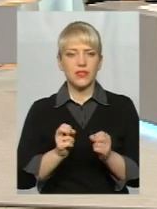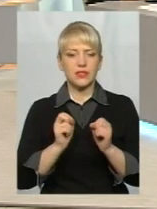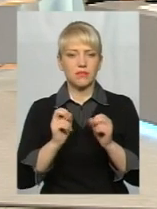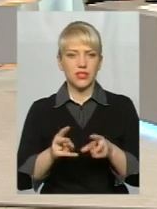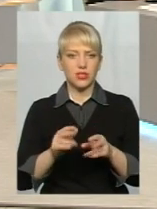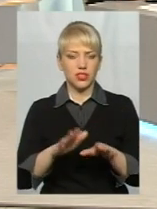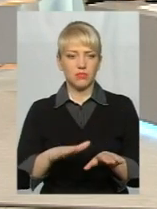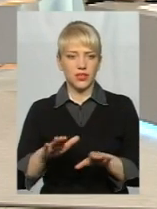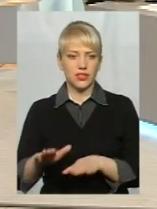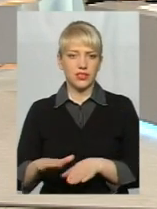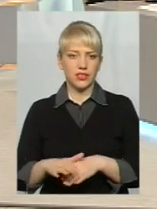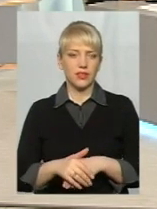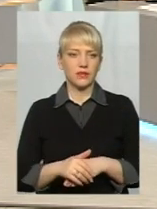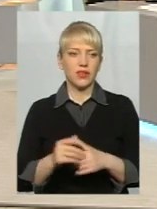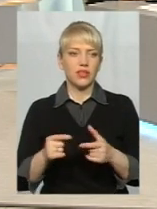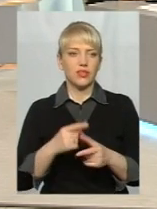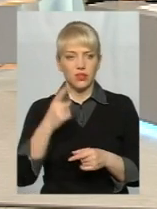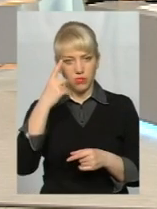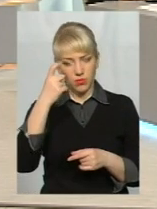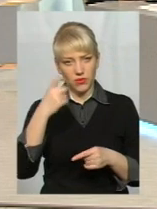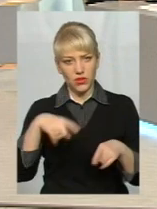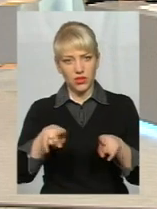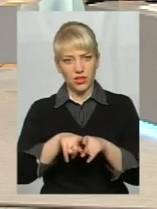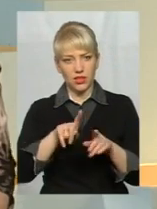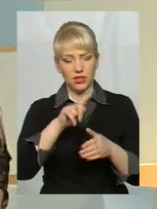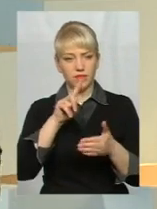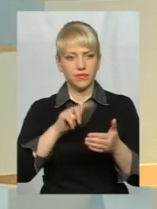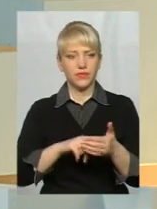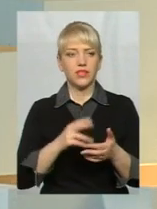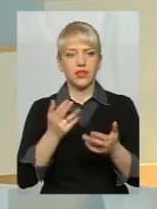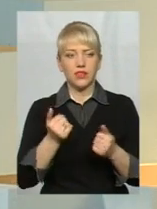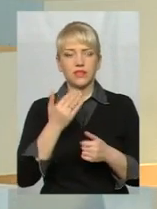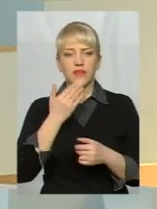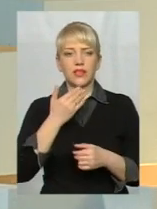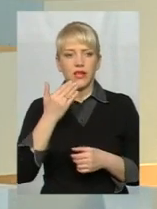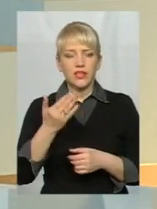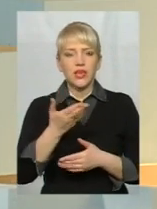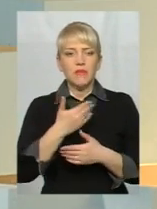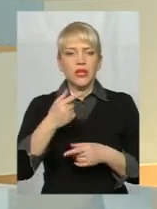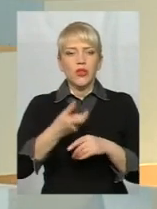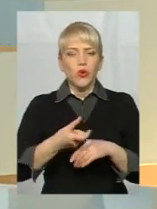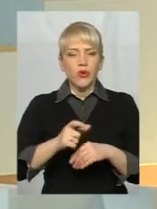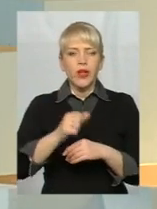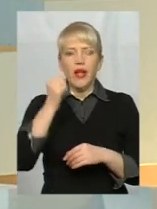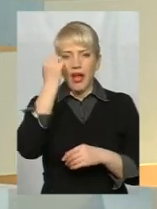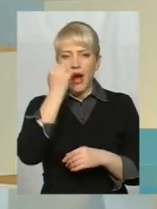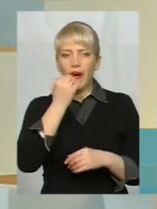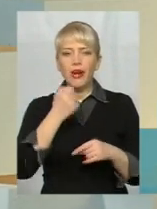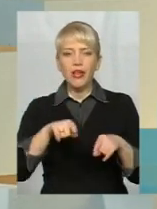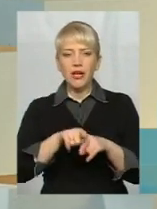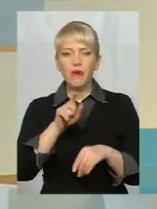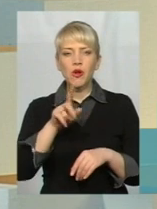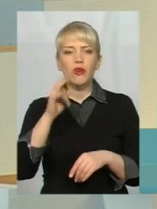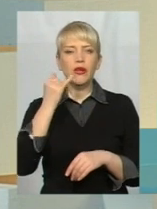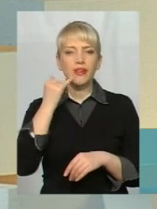селфі або іншим, чи повідомляють про такі? Так, звертаються. Ми дуже дякуємо свідомим громадянам про те, що телефонують про